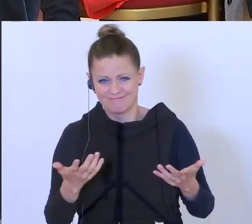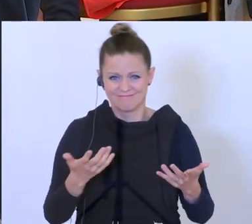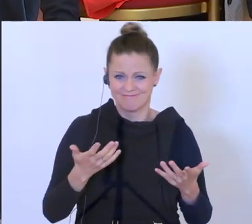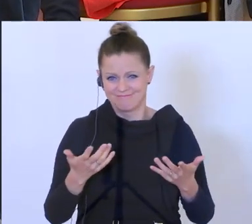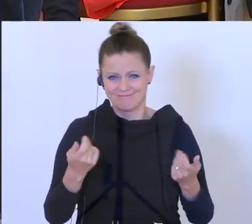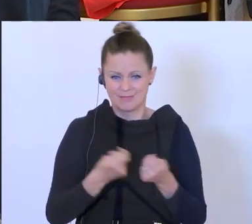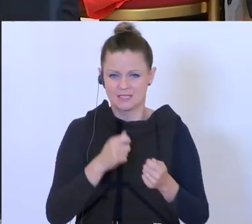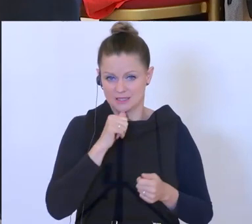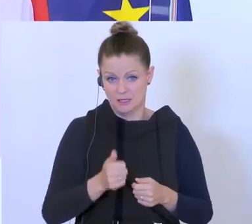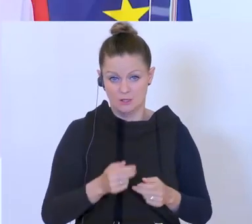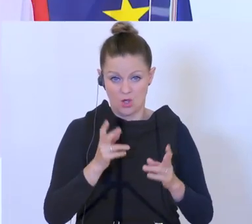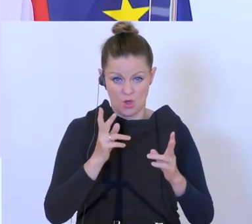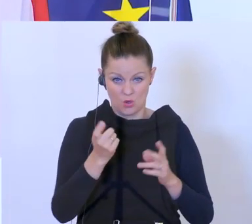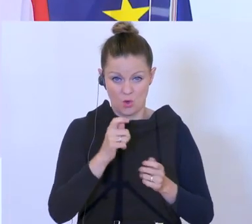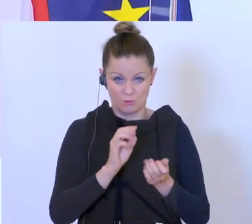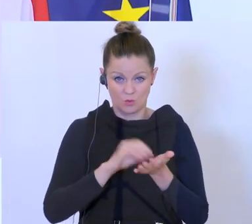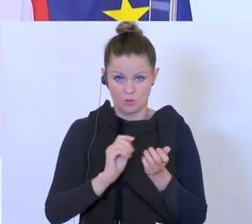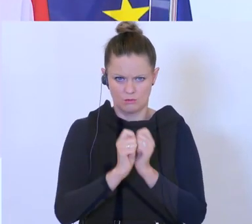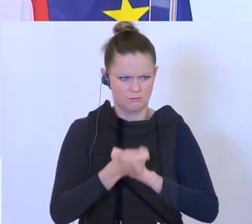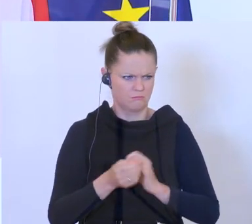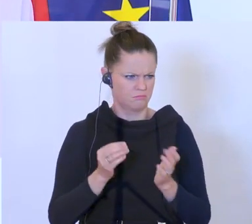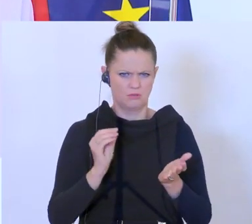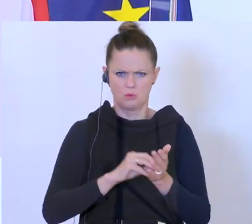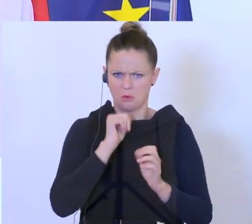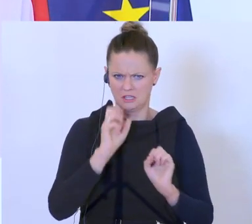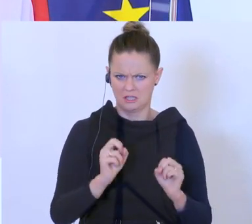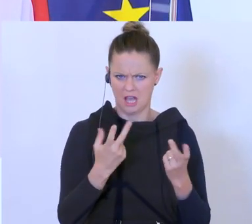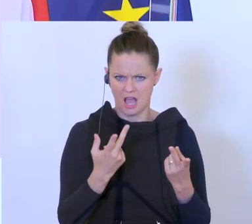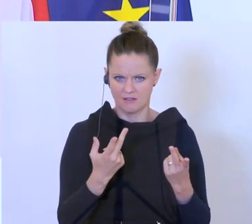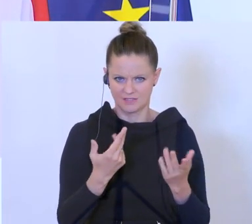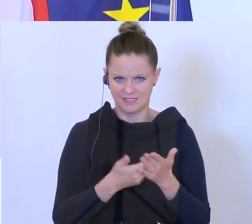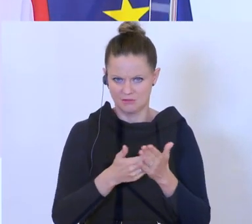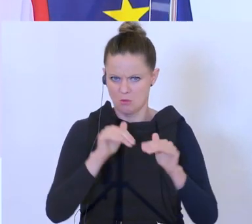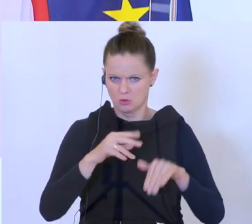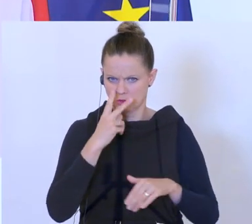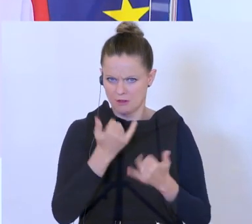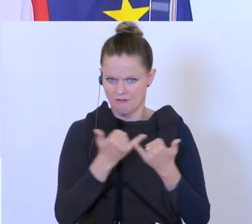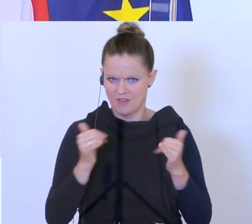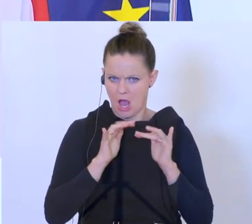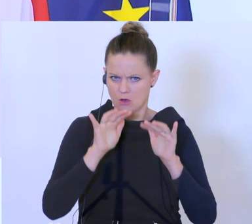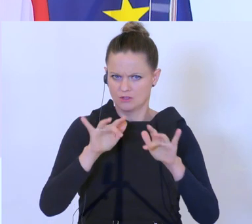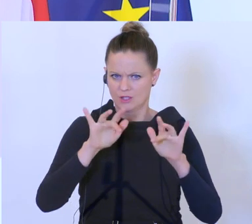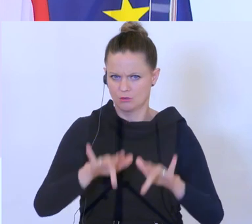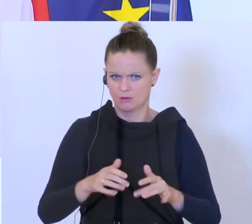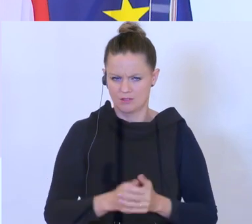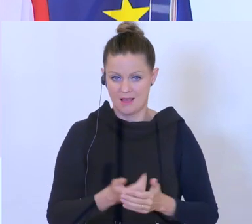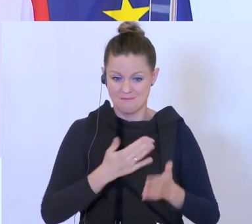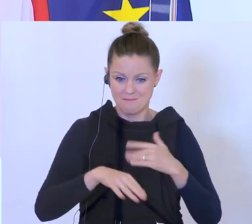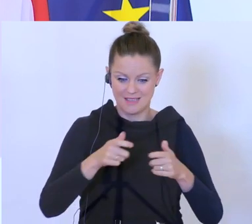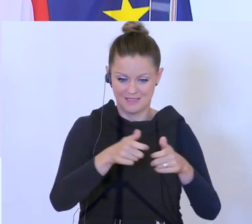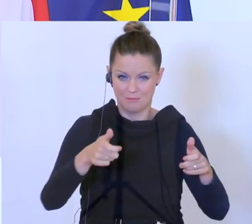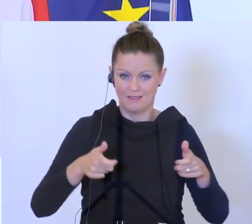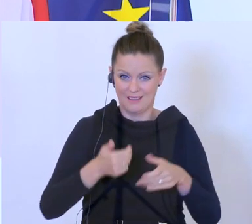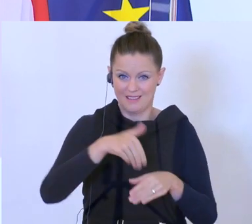Was sagen Sie dazu? Die sind noch gar nicht in Kraft getreten. Insofern sollten wir mal sehen, wie sie wirken. Denn ein Großteil des Paketes ist ja